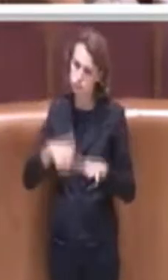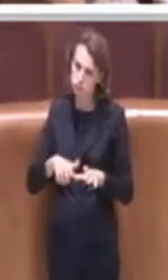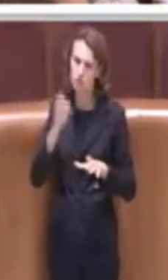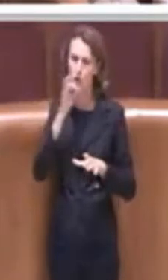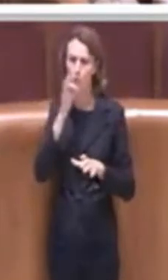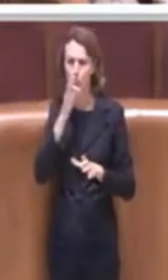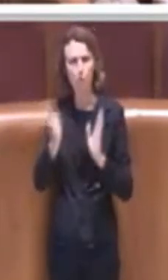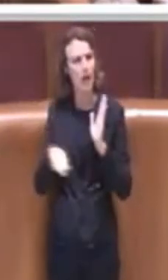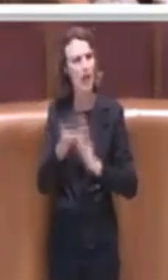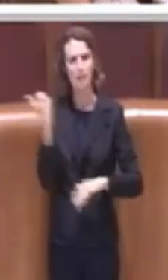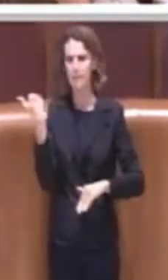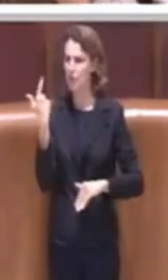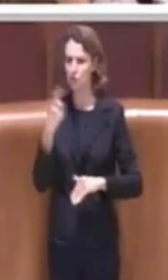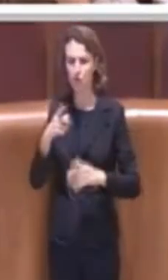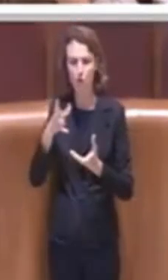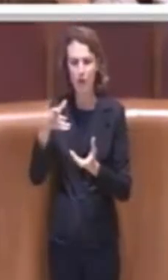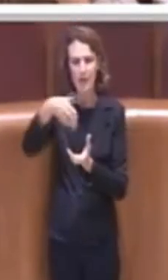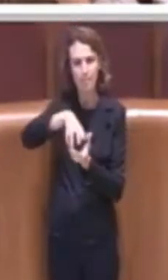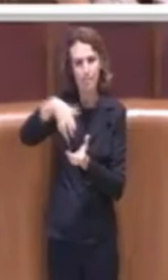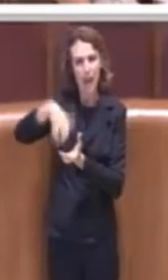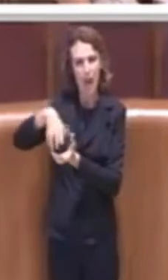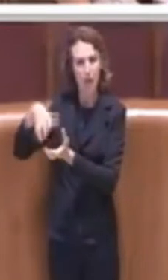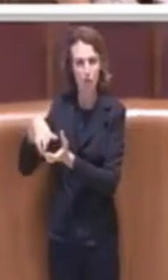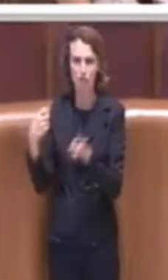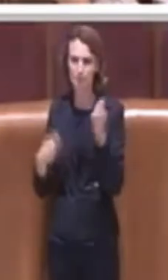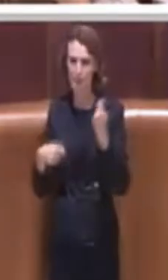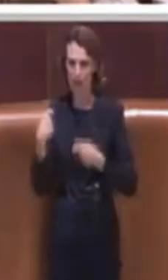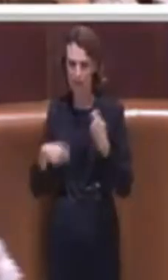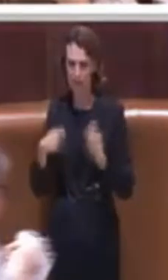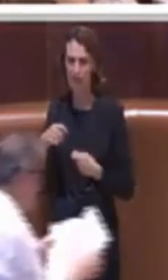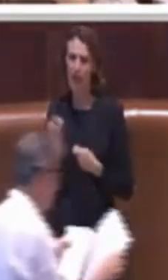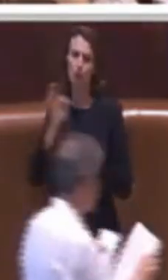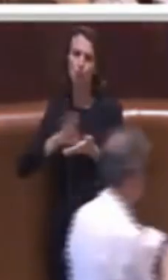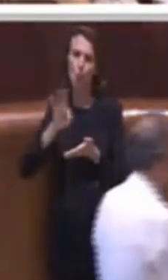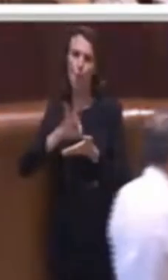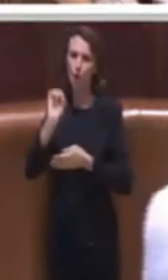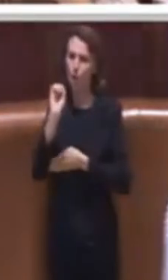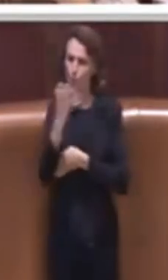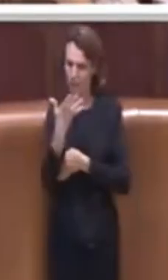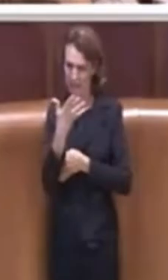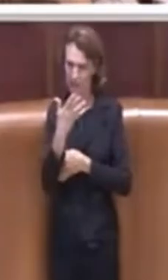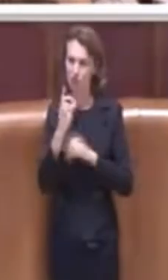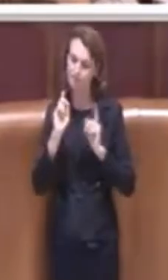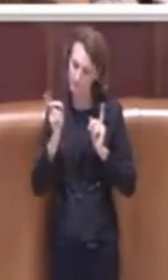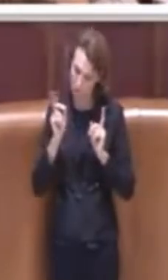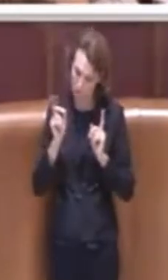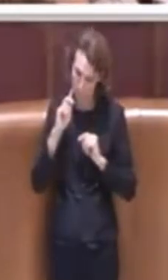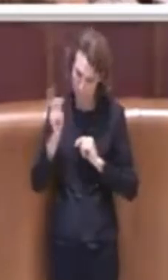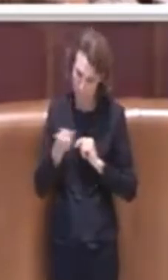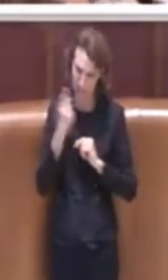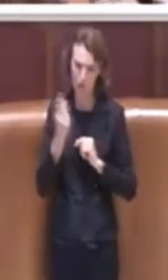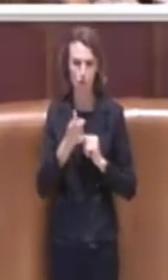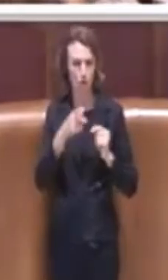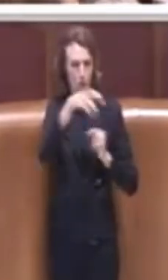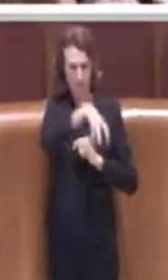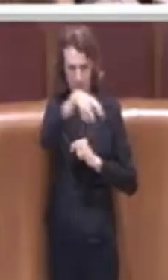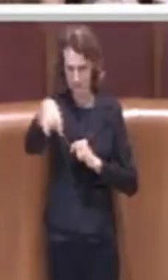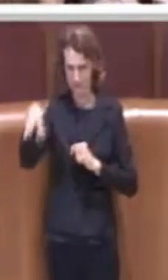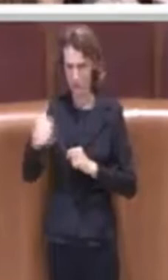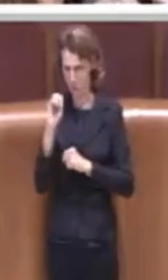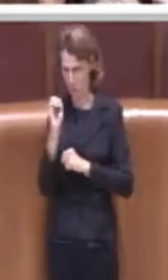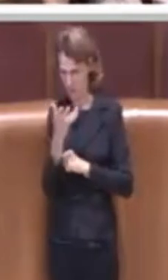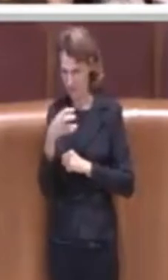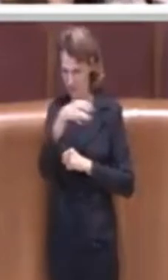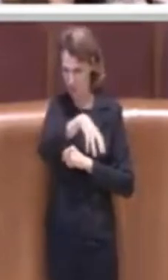appunto degli imballaggi di plastica nelle 15 scuole o meglio in una scuola dei 15 municipi. Poi